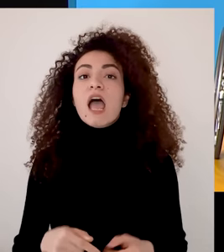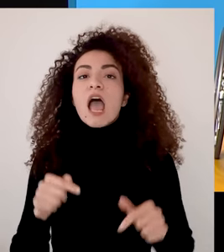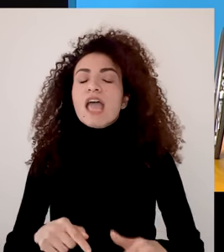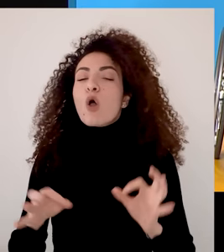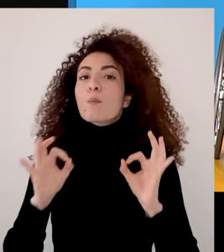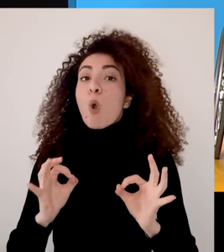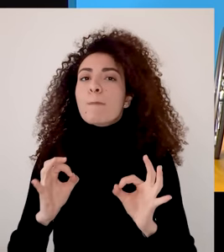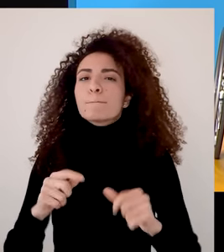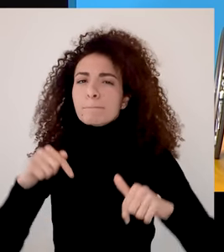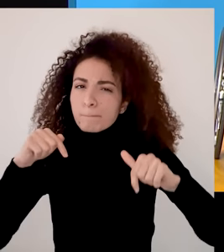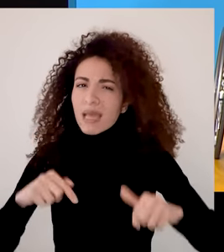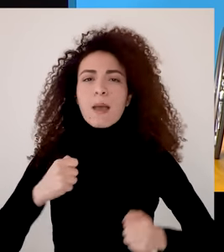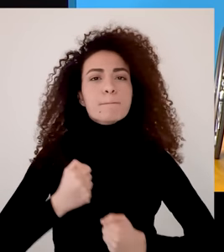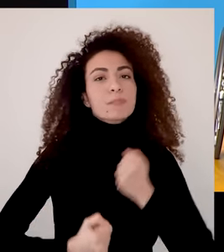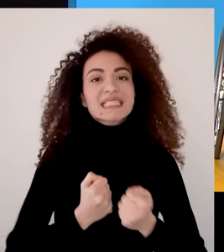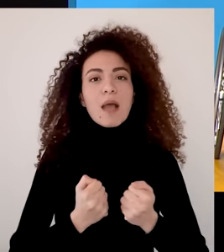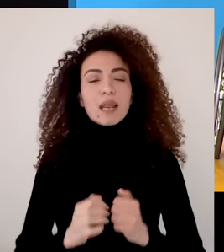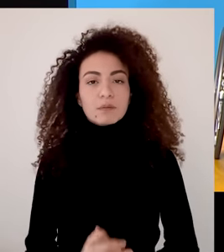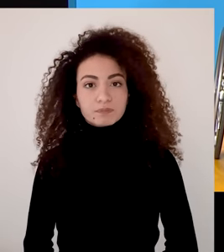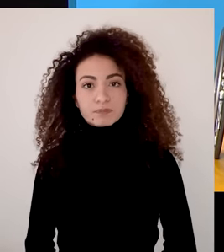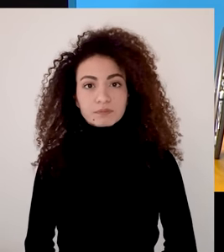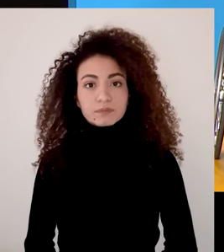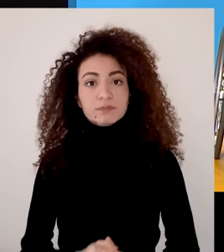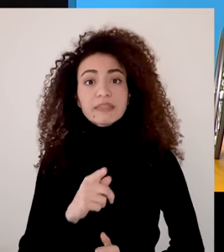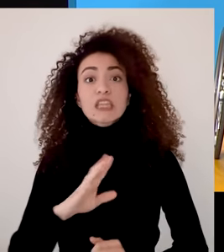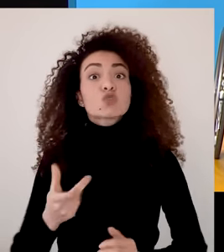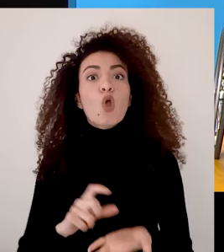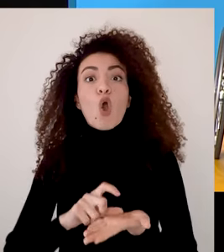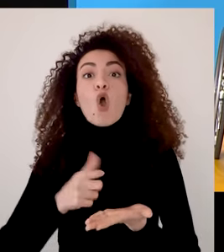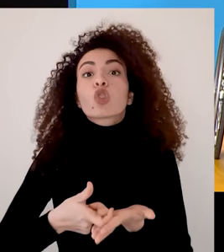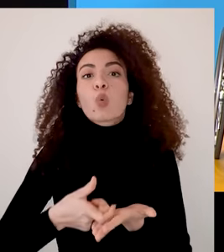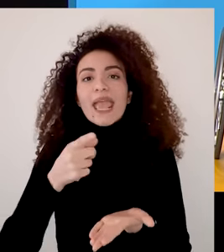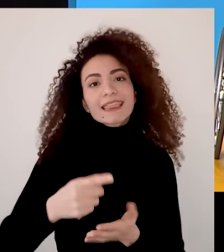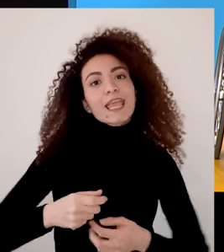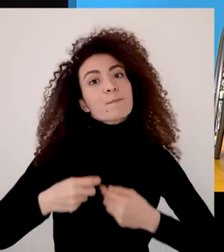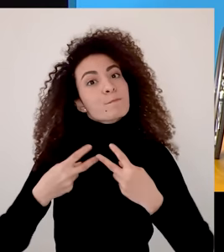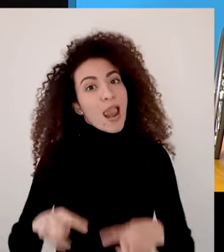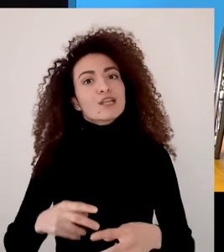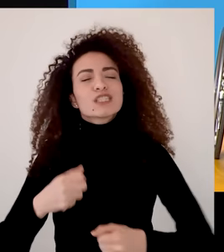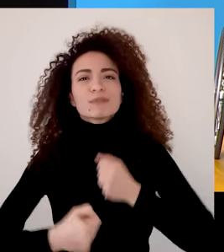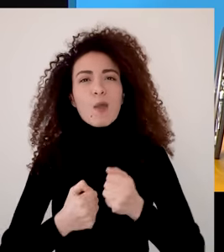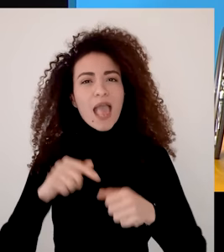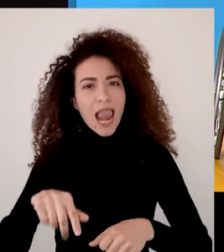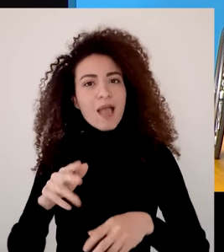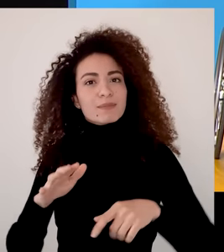التانية من هيدا الموك لأنه حين وقت تفعيله فما هي الخطوات العملية المستعدة لقيام بها وتطبيقها خلال السبع الأيام